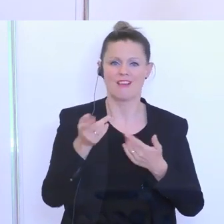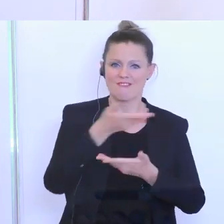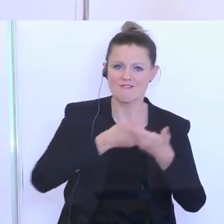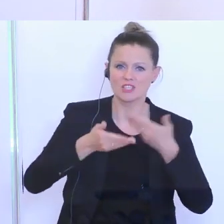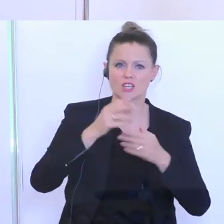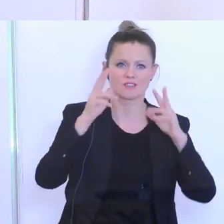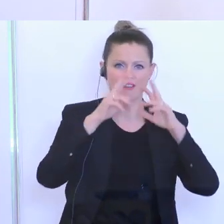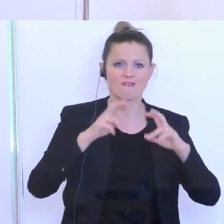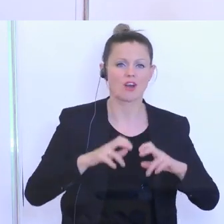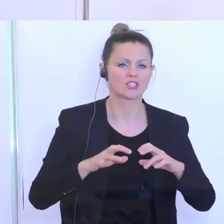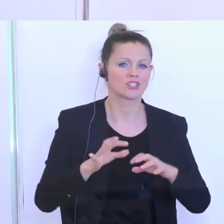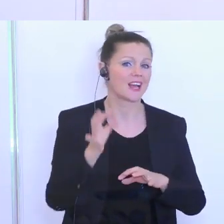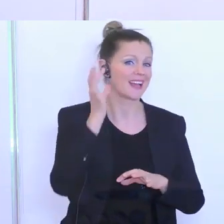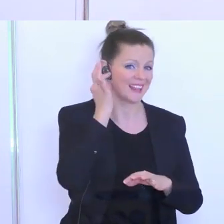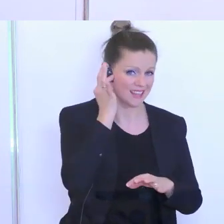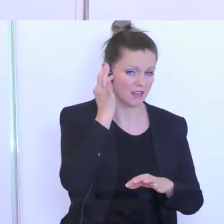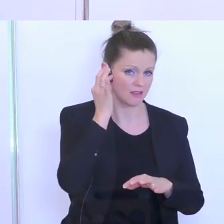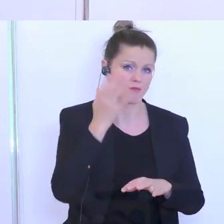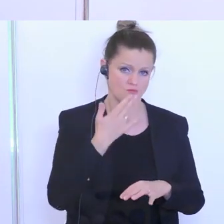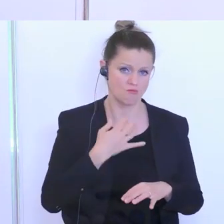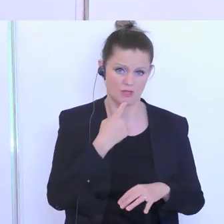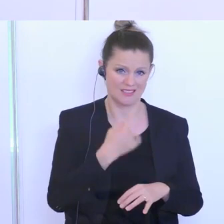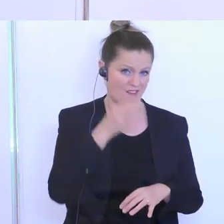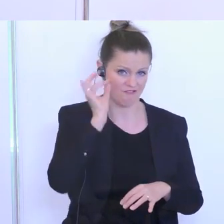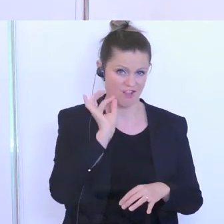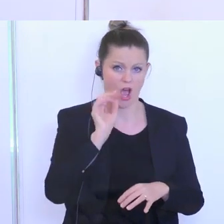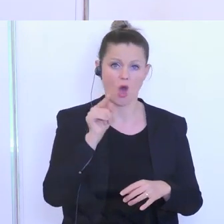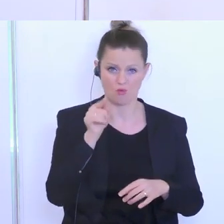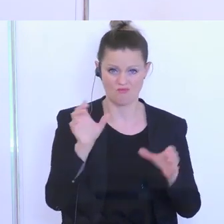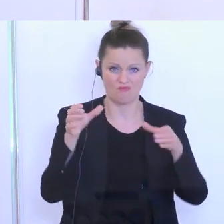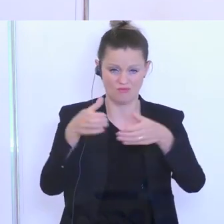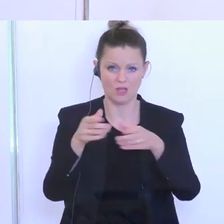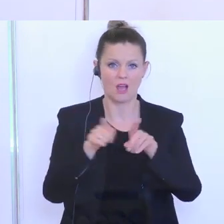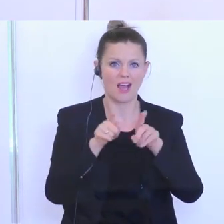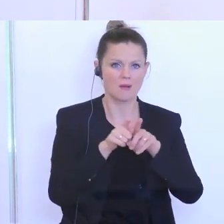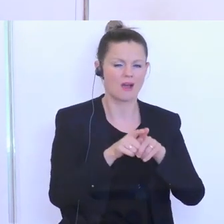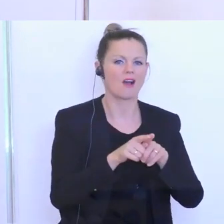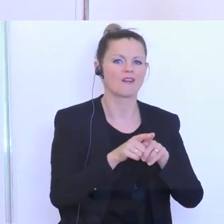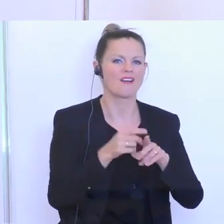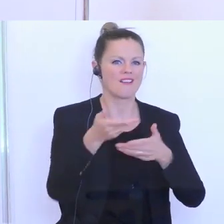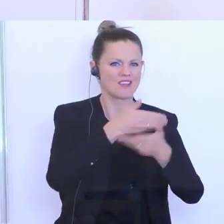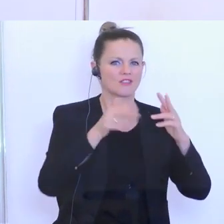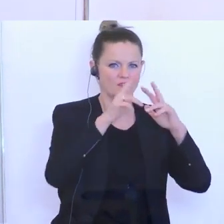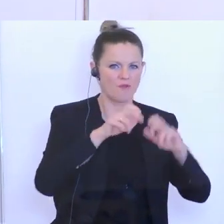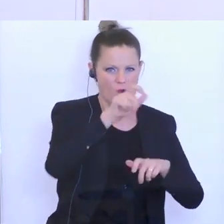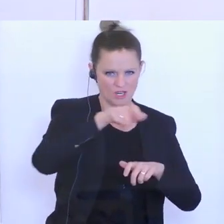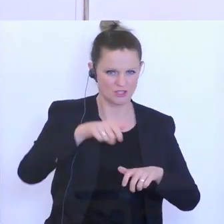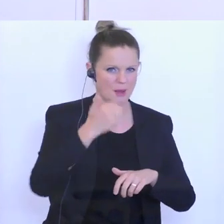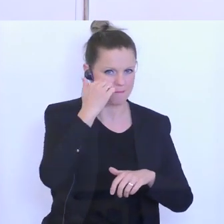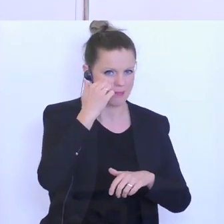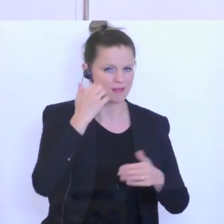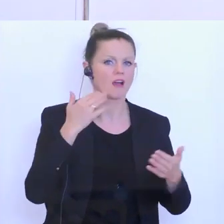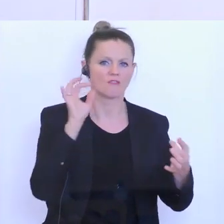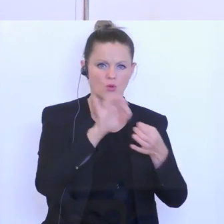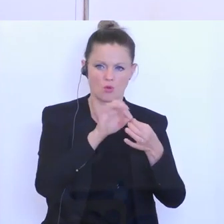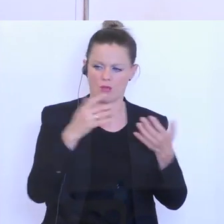Wirtschaftsforscherinnen, mit Betonung auf Wirtschaftsforscherinnen Österreichs, aber auch mit den Wirtschaftsforschern sind wir laufend zusammengekommen.